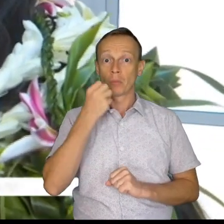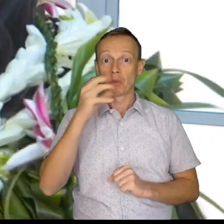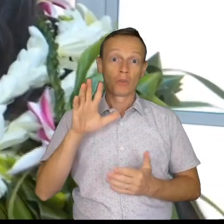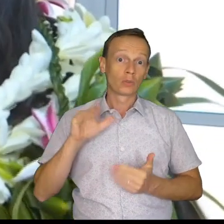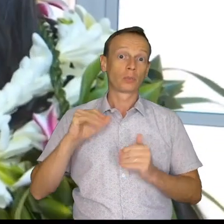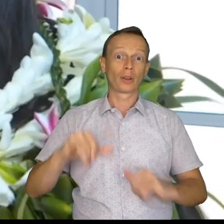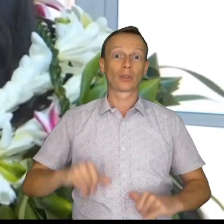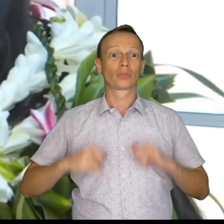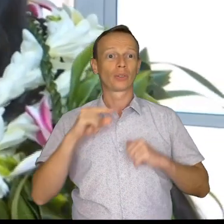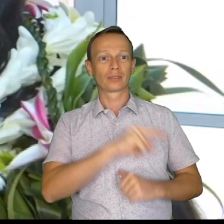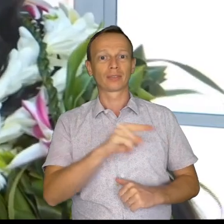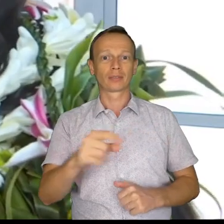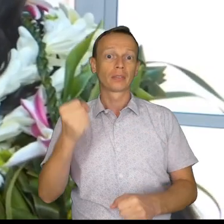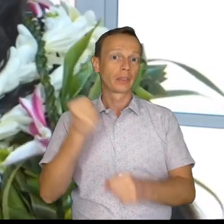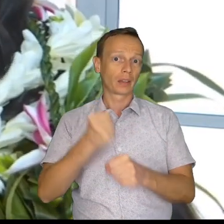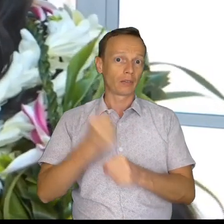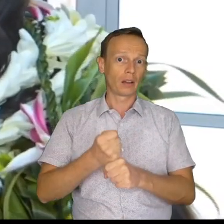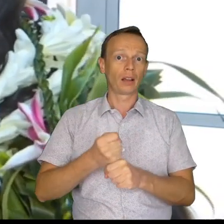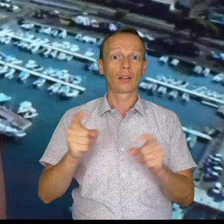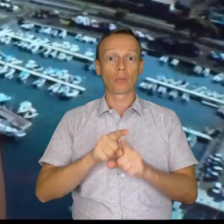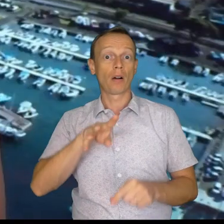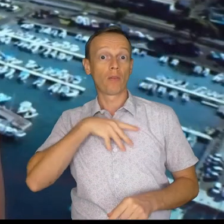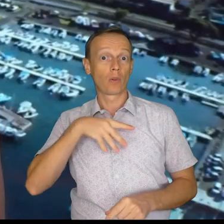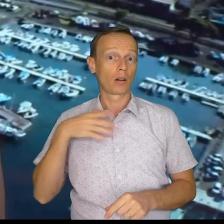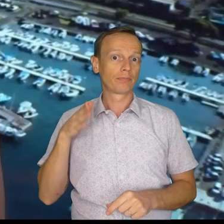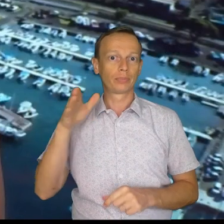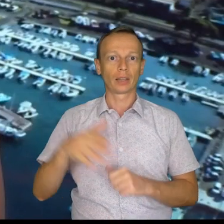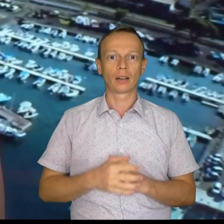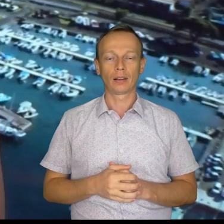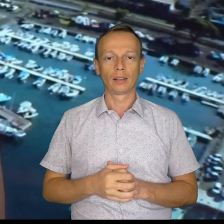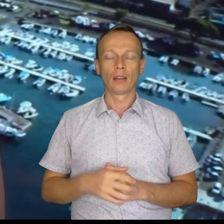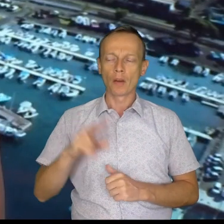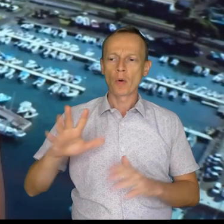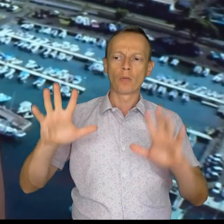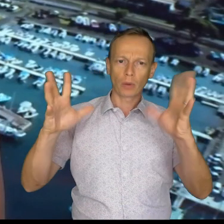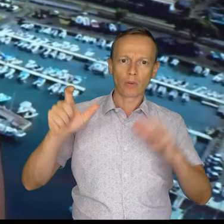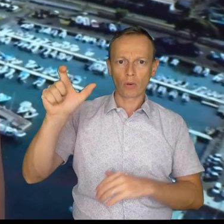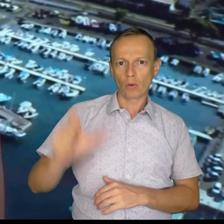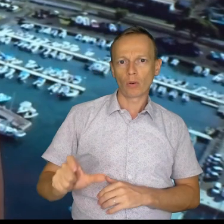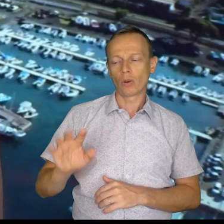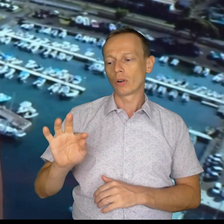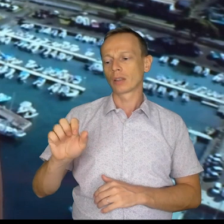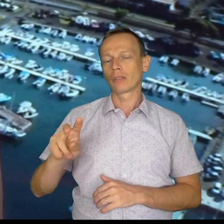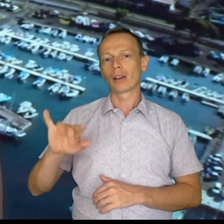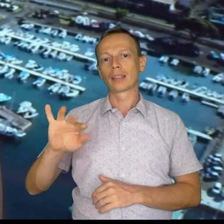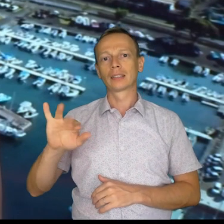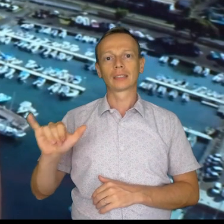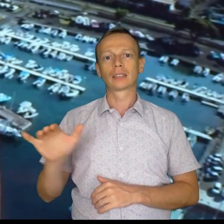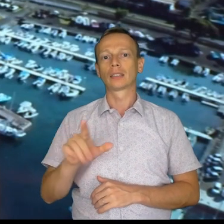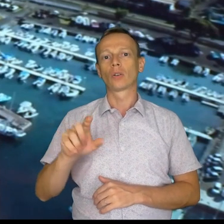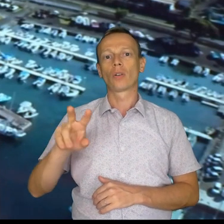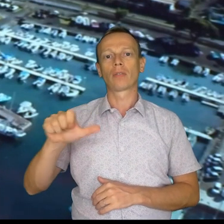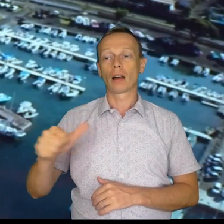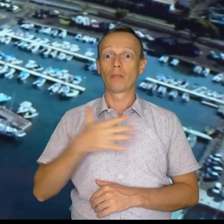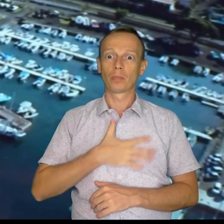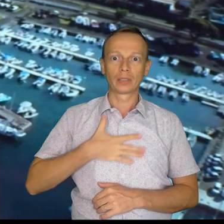fassent des métiers comme avocats. – Oui, un grand bravo à Tévaïti, à l'œuvra, ça fait toujours plaisir, bien sûr, de voir des